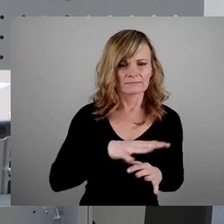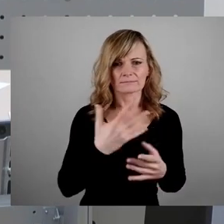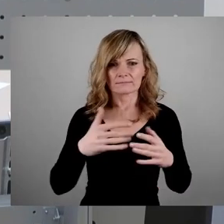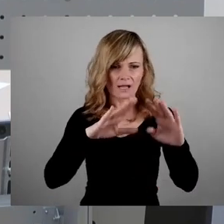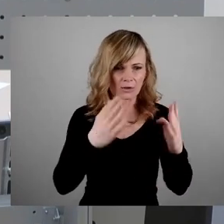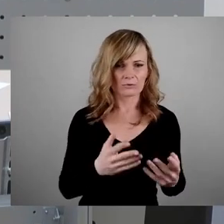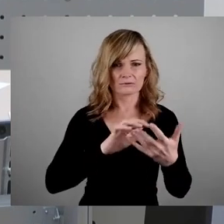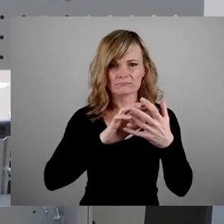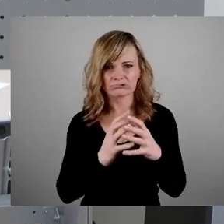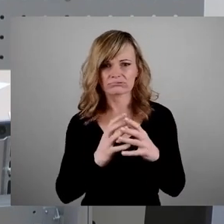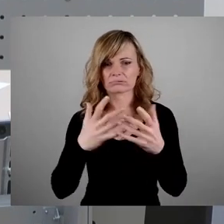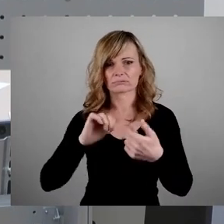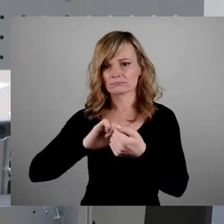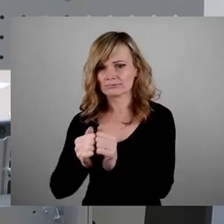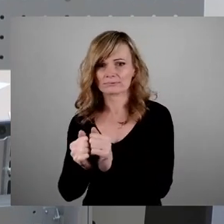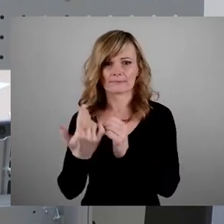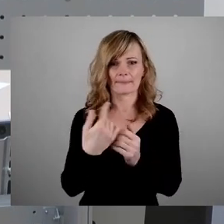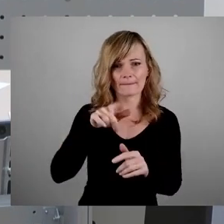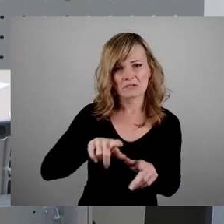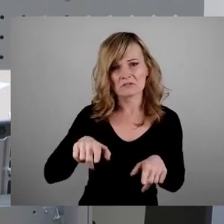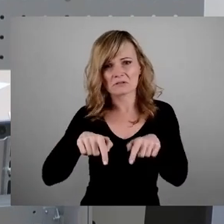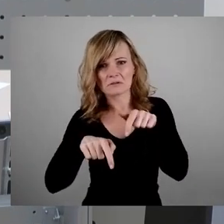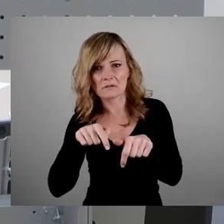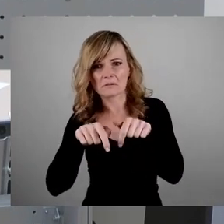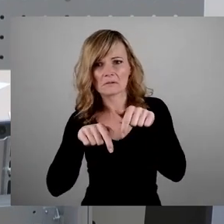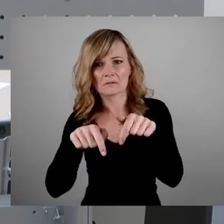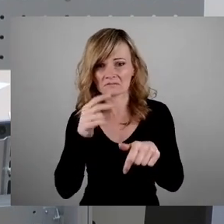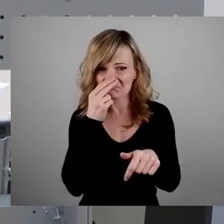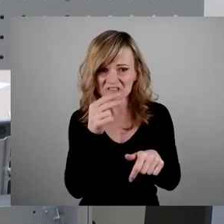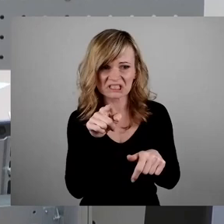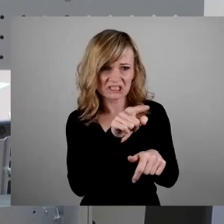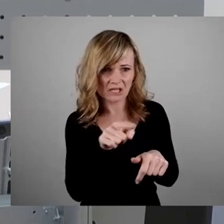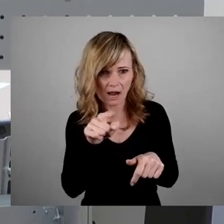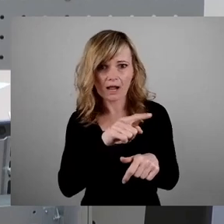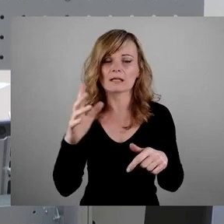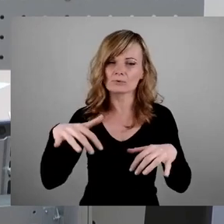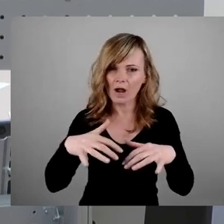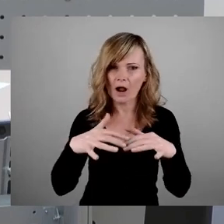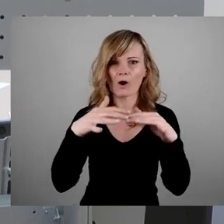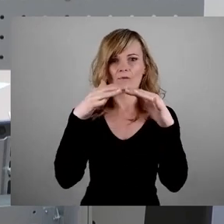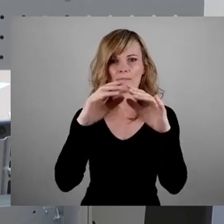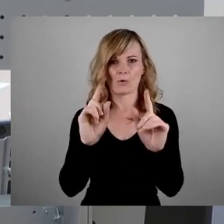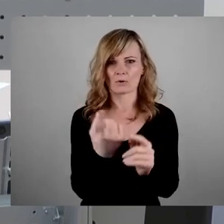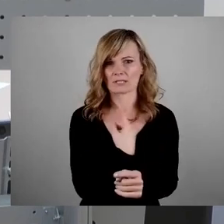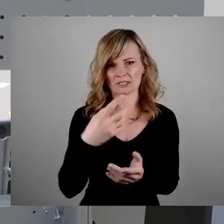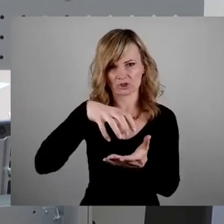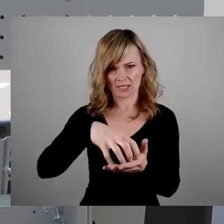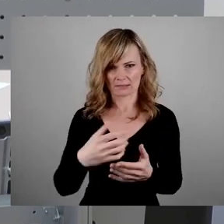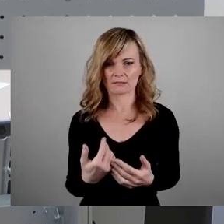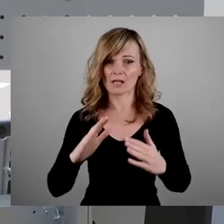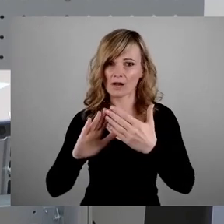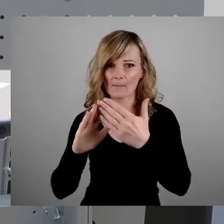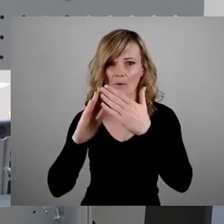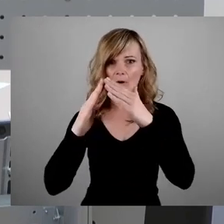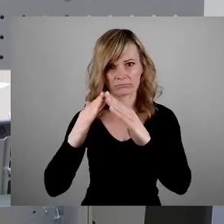und in verkrüppelten Menschen noch lange hinein sichtbar war, wieder aufgebaut worden. Die Gebäude sind wieder hergestellt.